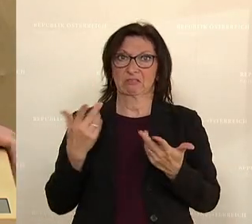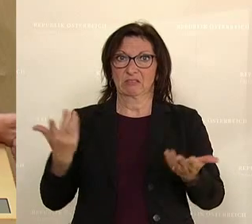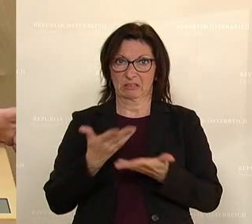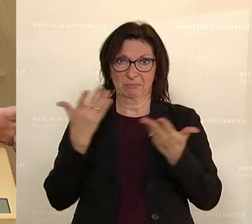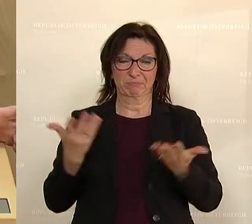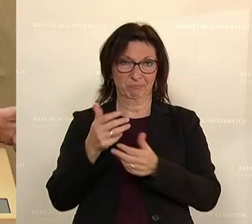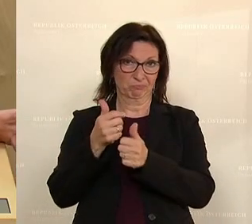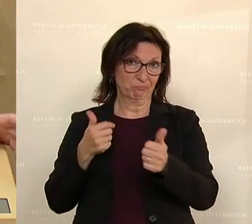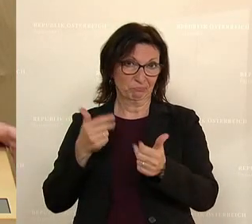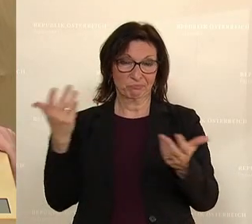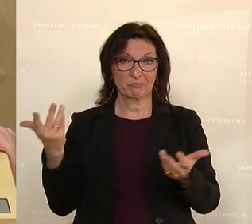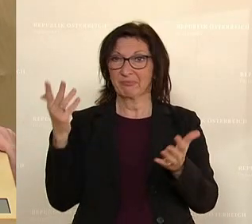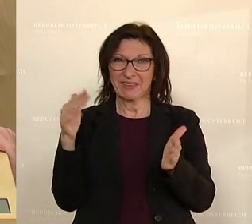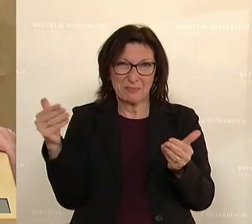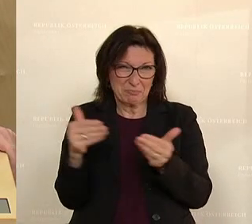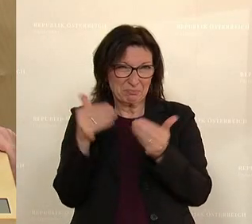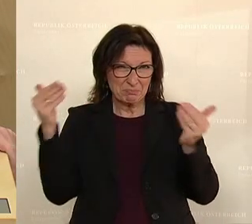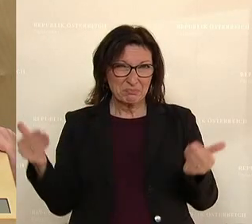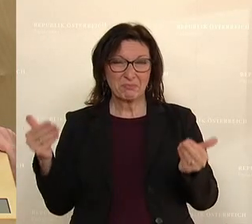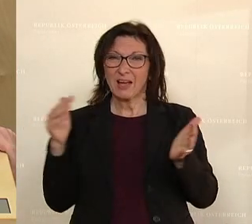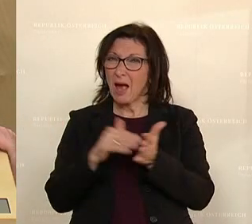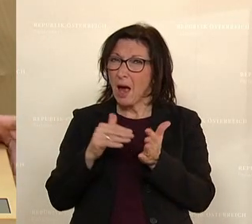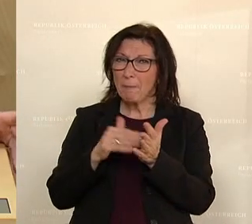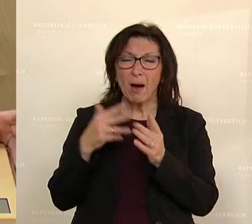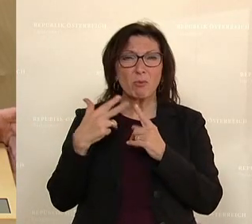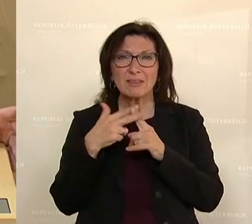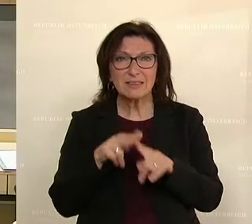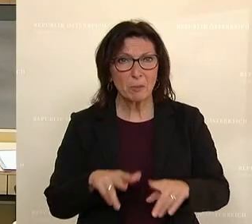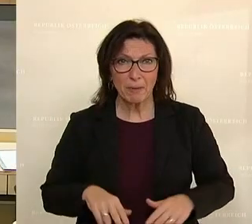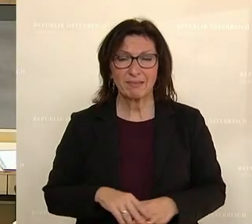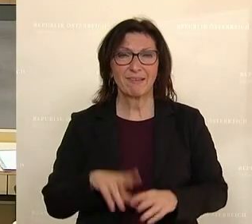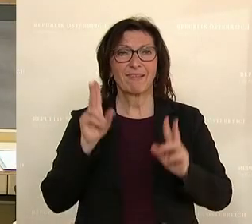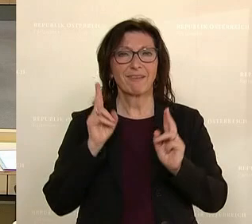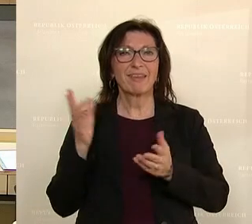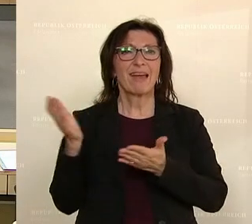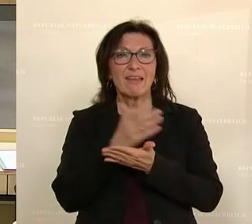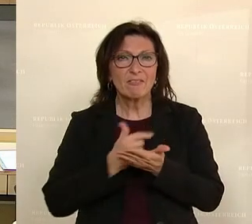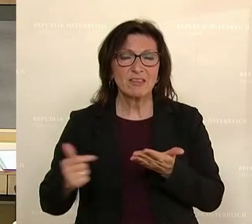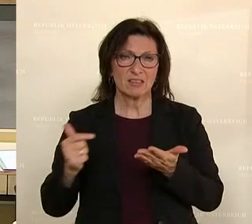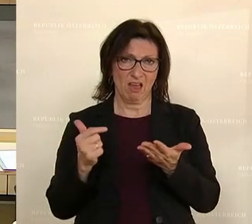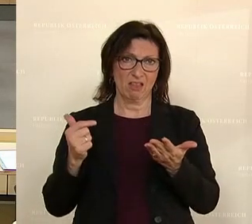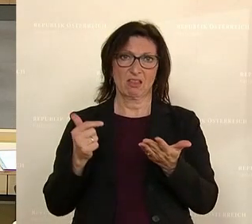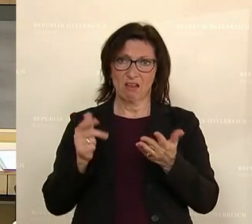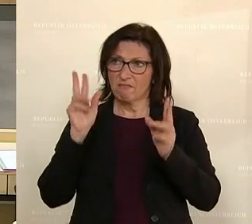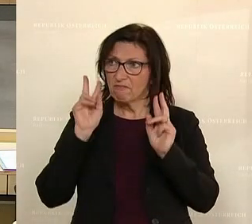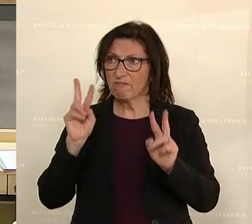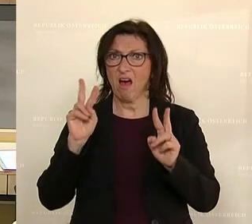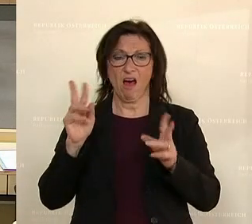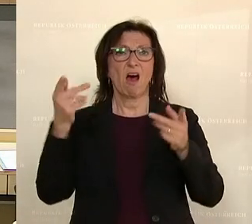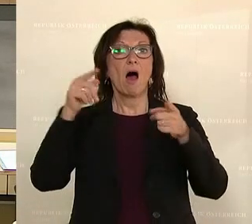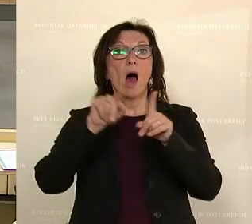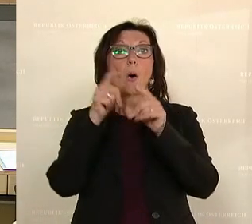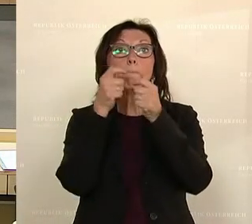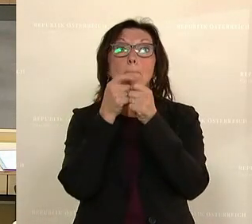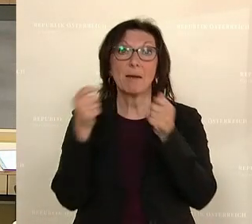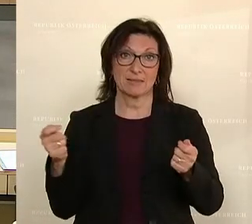zusammen. Da brauche ich aber das entsprechende Instrumentarium, um hier eine Effizienz und Effektivität auch feststellen und messen zu können.